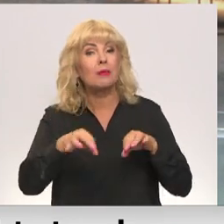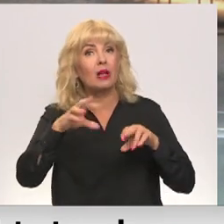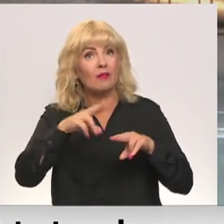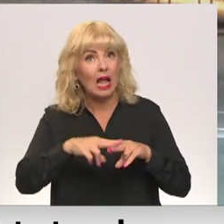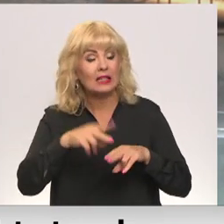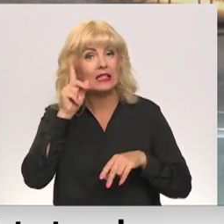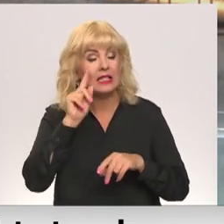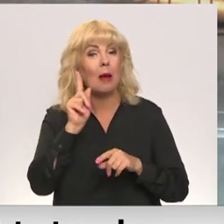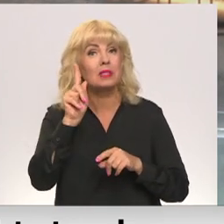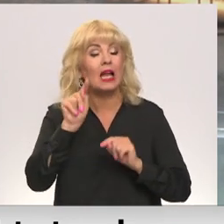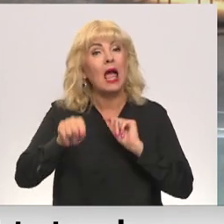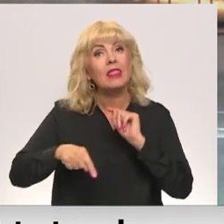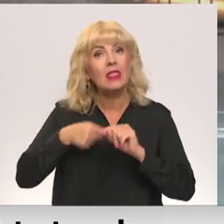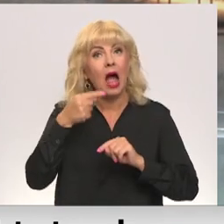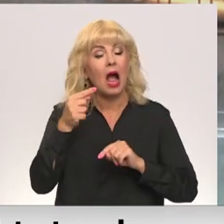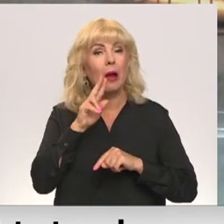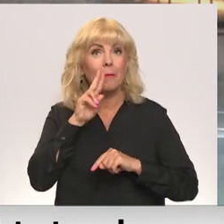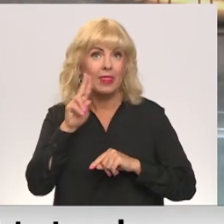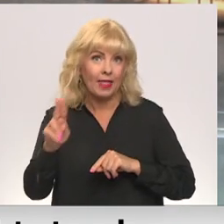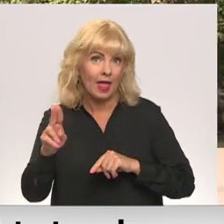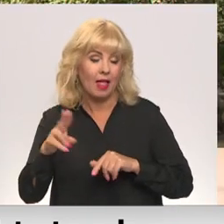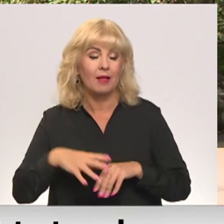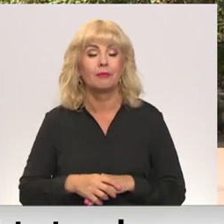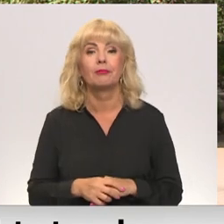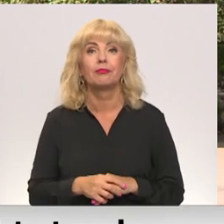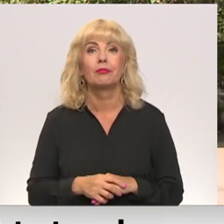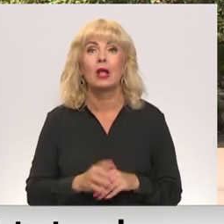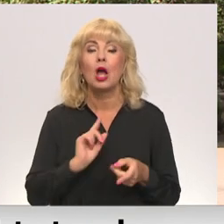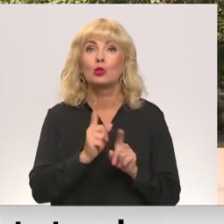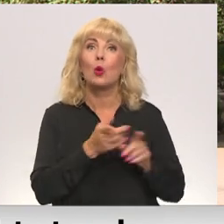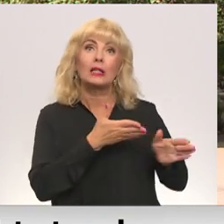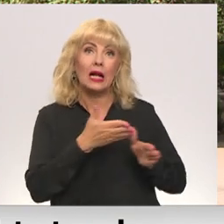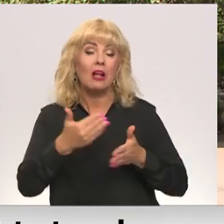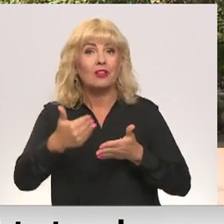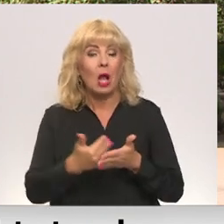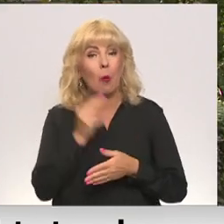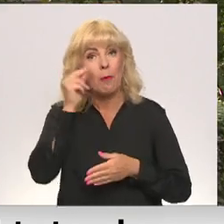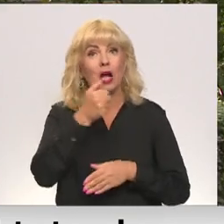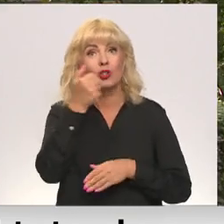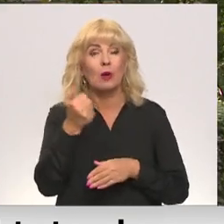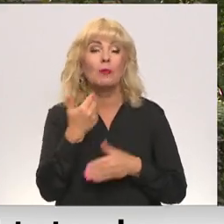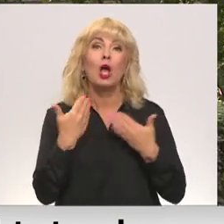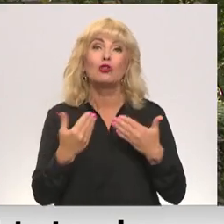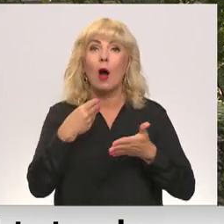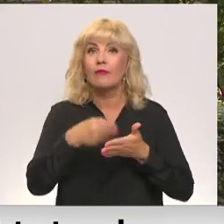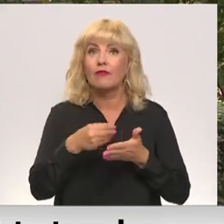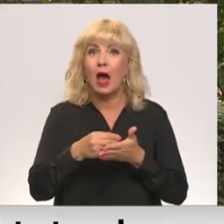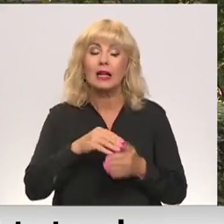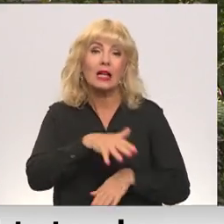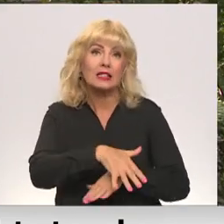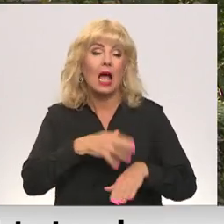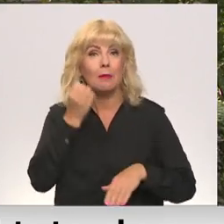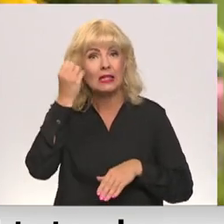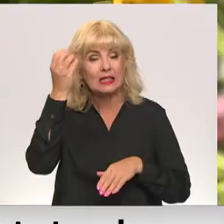zināms nākamnedēļ. Tematu turpina Madar Līcīte. Skolu gatavību jaunajiem mācību gadam šodien tika vērtēta Sājumas izglītības